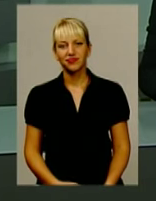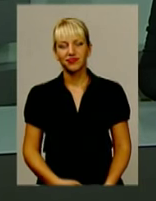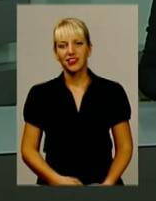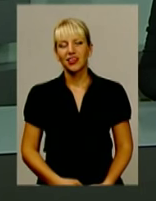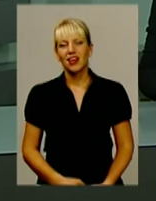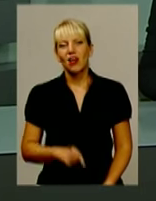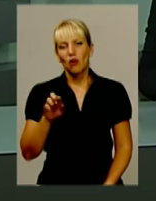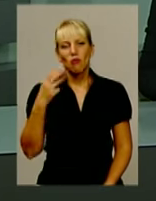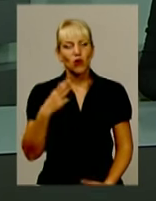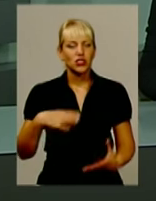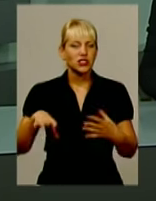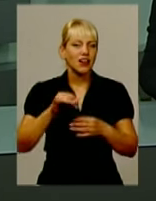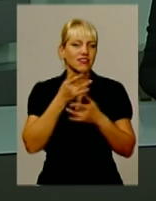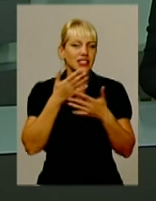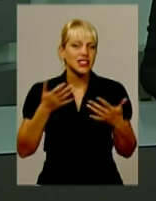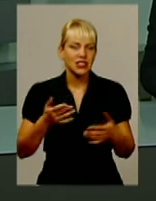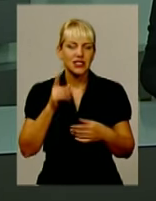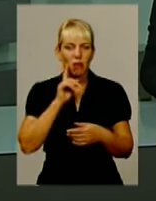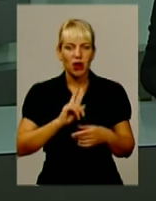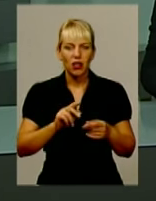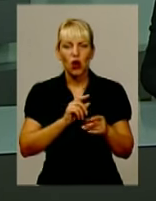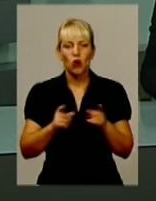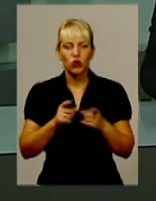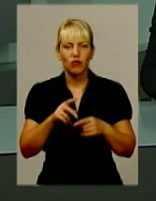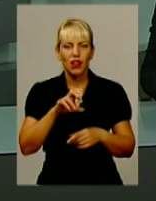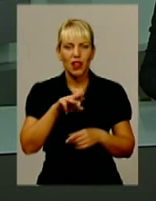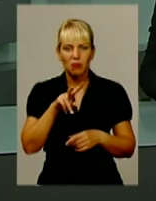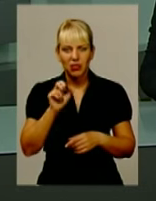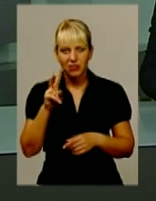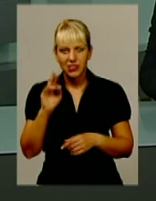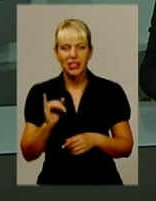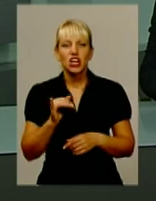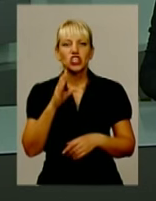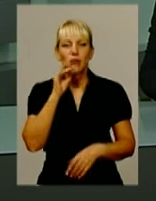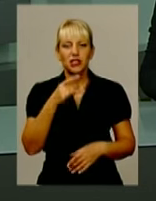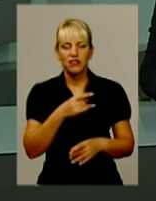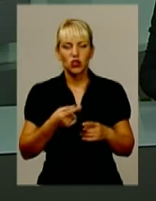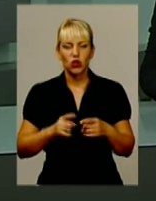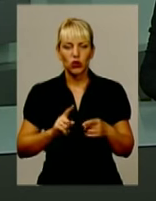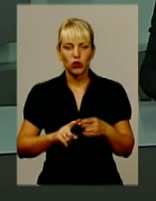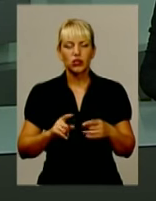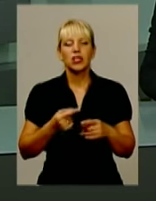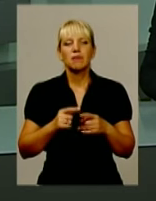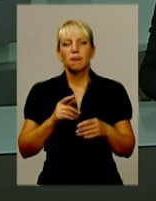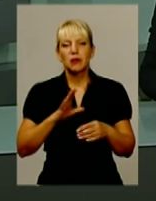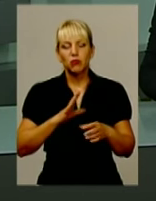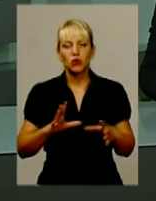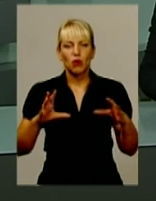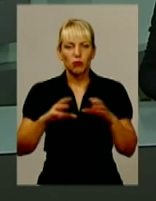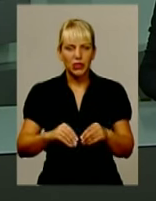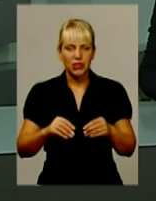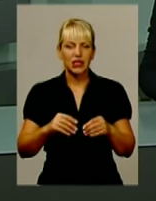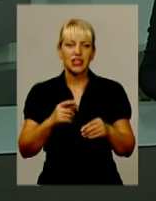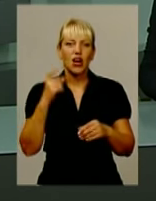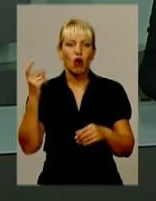Борщ на всі смаки готували у Ленківцях Шепетівського району. Районне свято борщу об'єднало господині з кількох місцевих сіл.